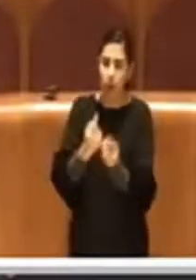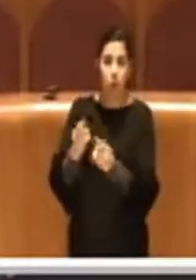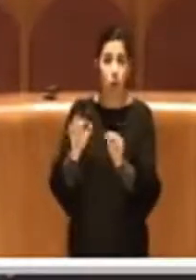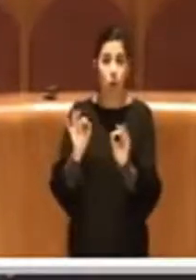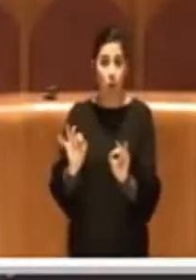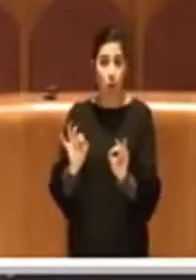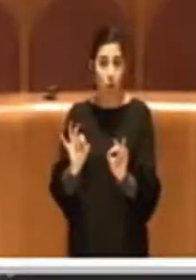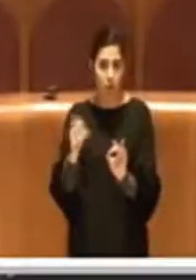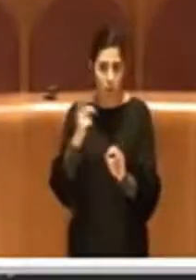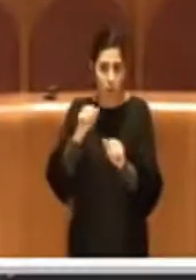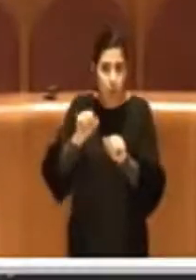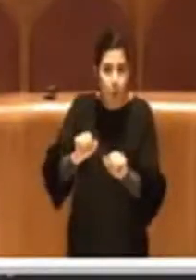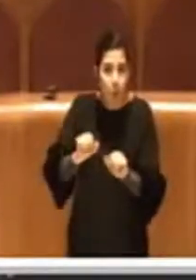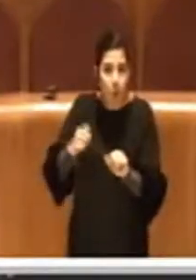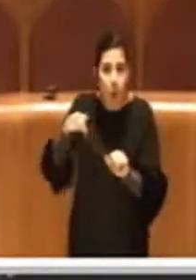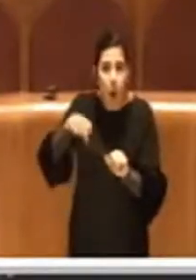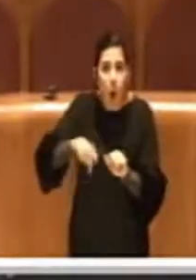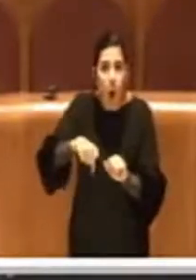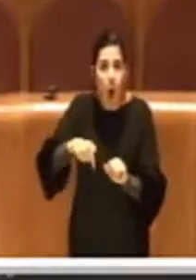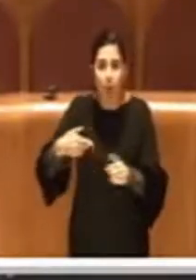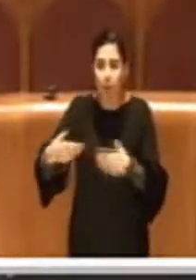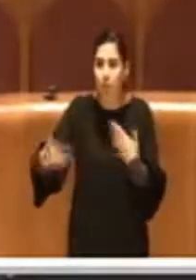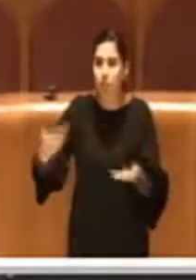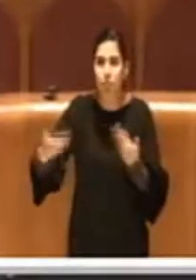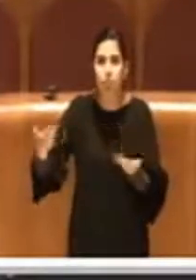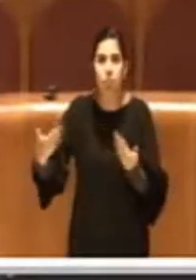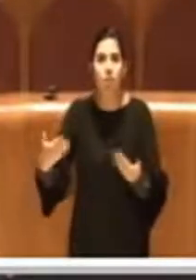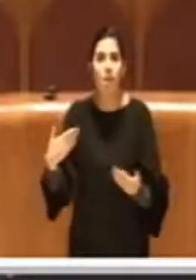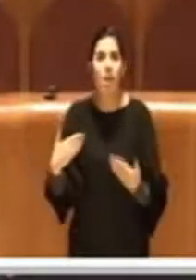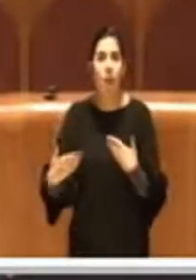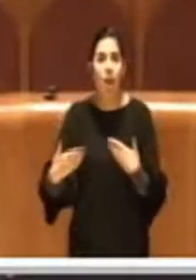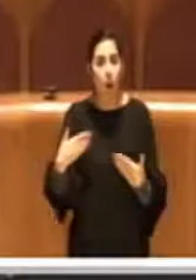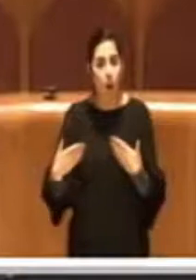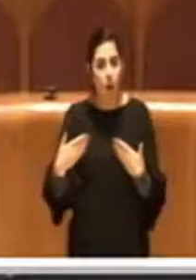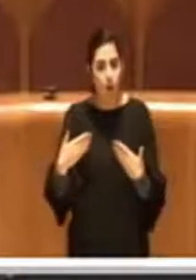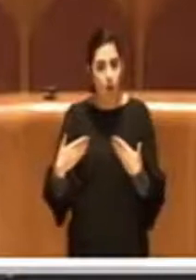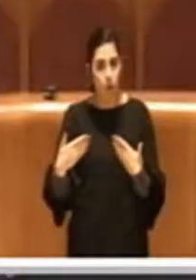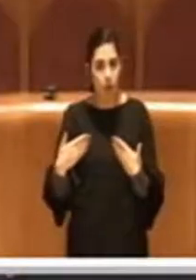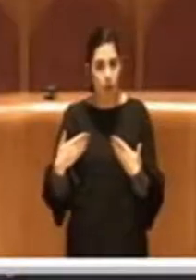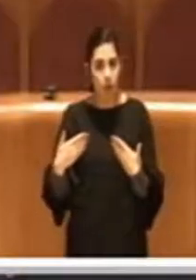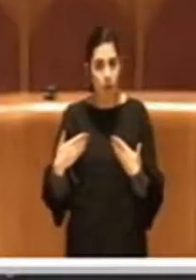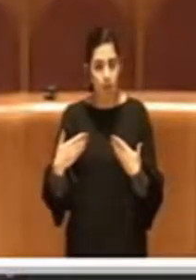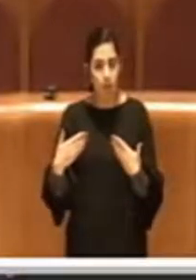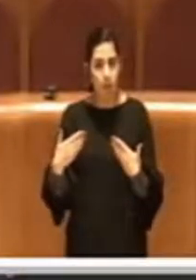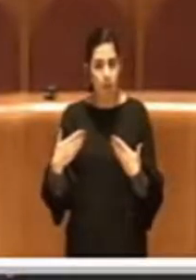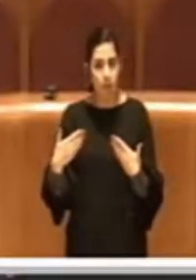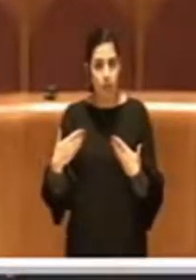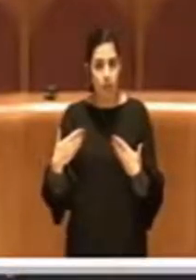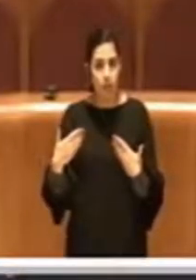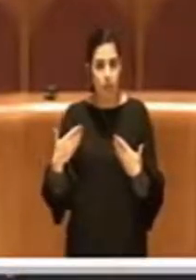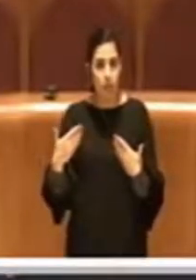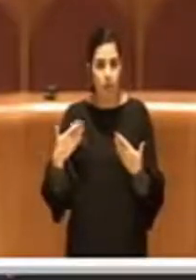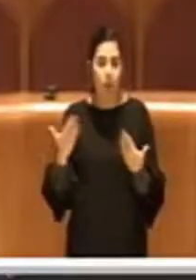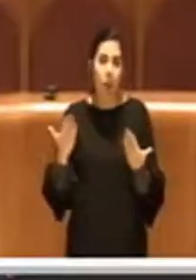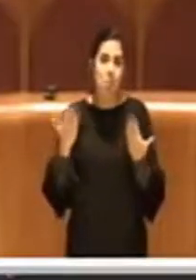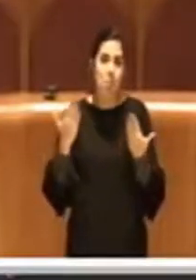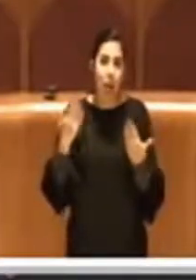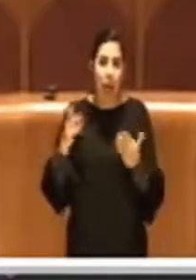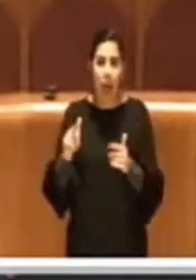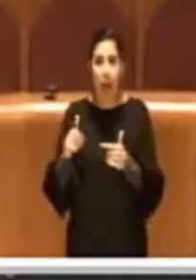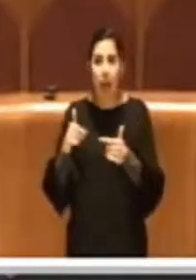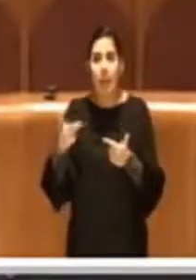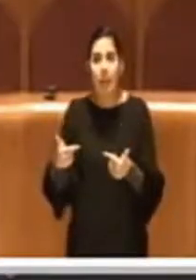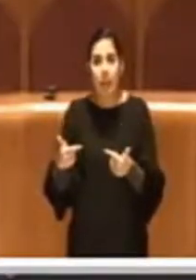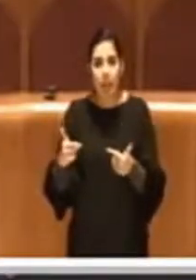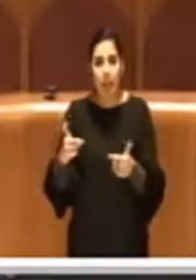che è possibile sanare nell'immediato e distogliere l'attenzione volendo fare di